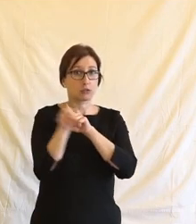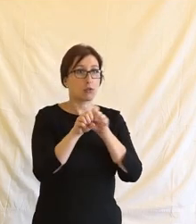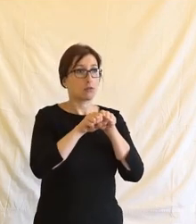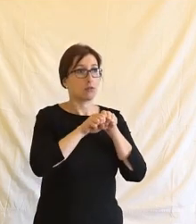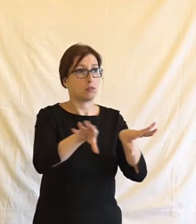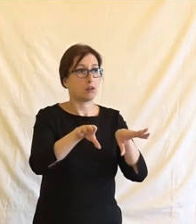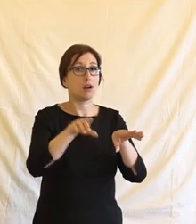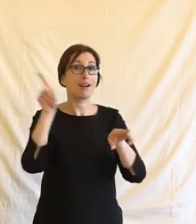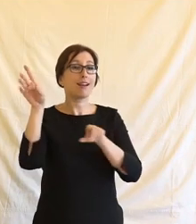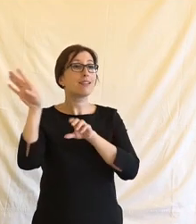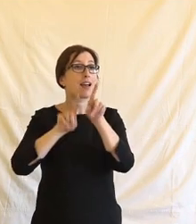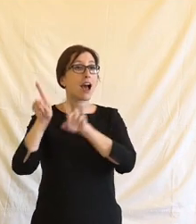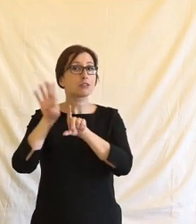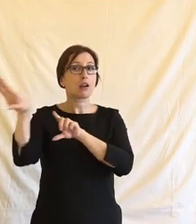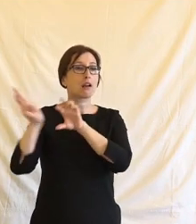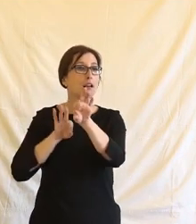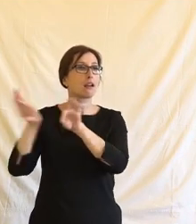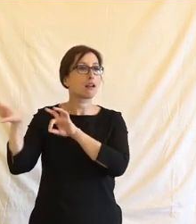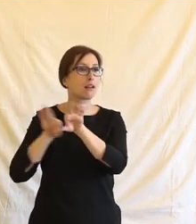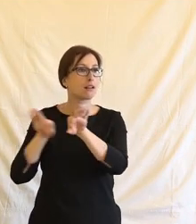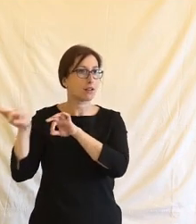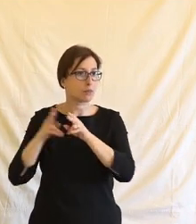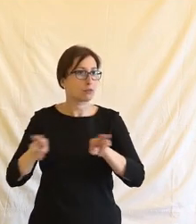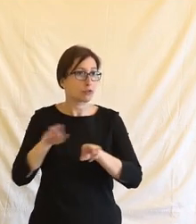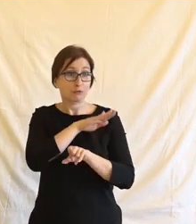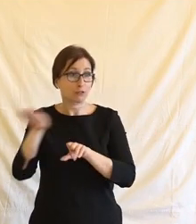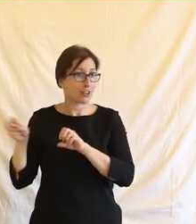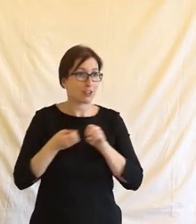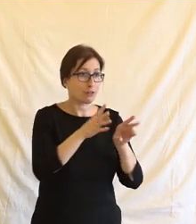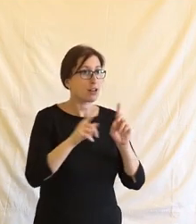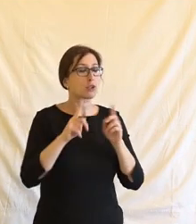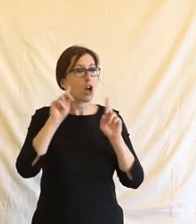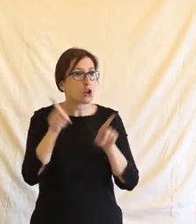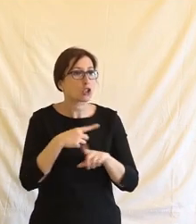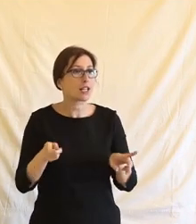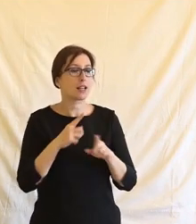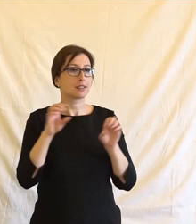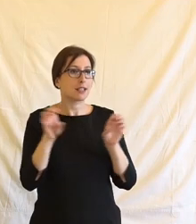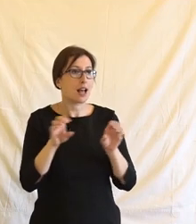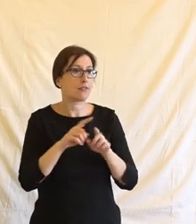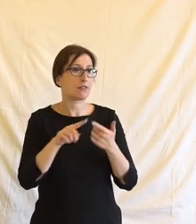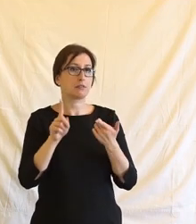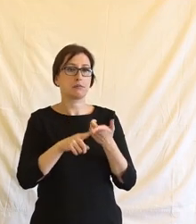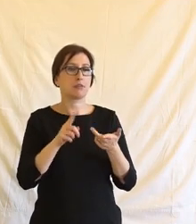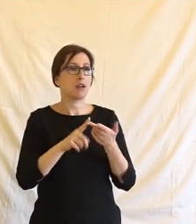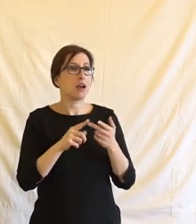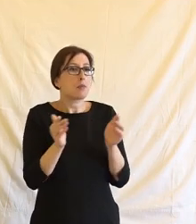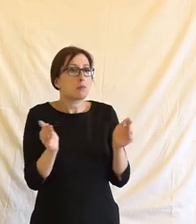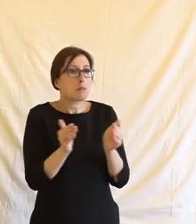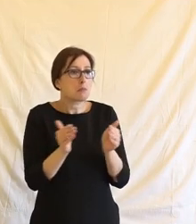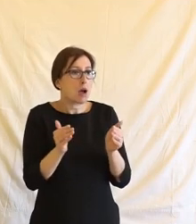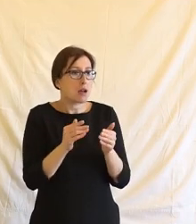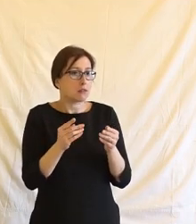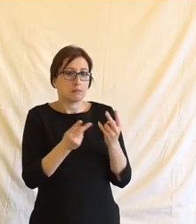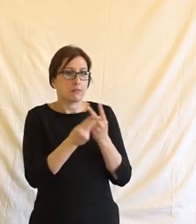se může rozhodovat, které názory šíří a které nešíří. Vydavatelství, rozhlasová stanice nebo i třeba nějaká malá